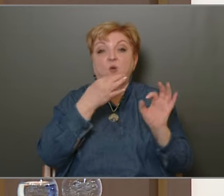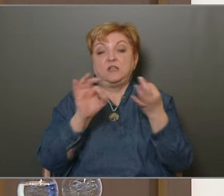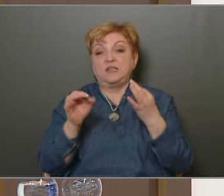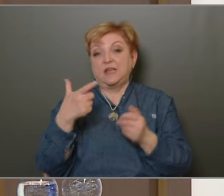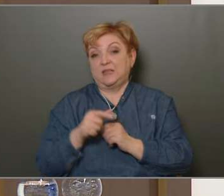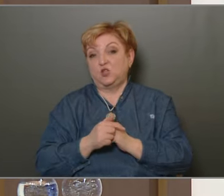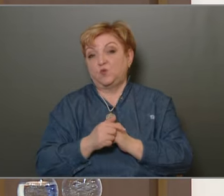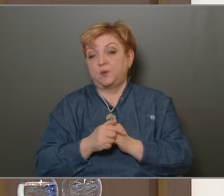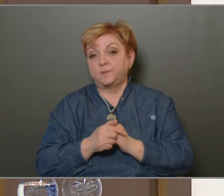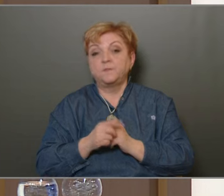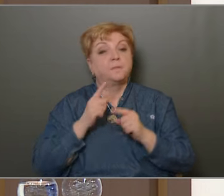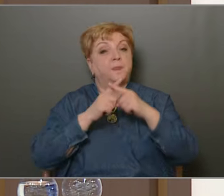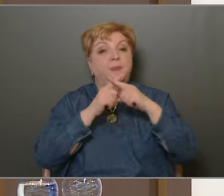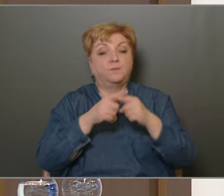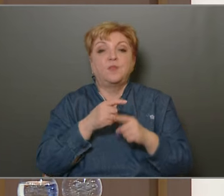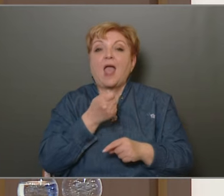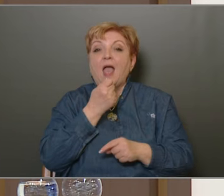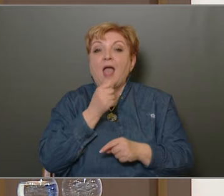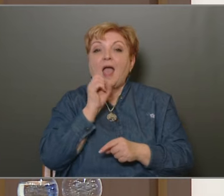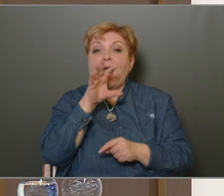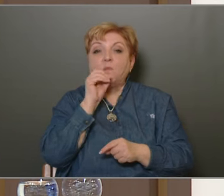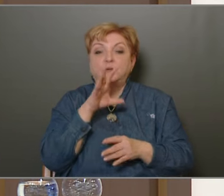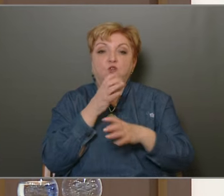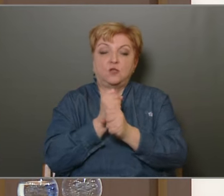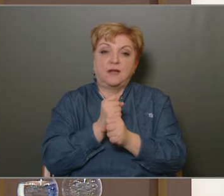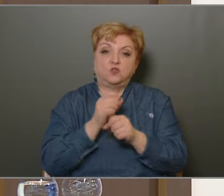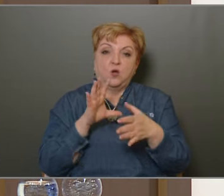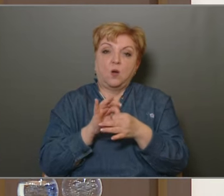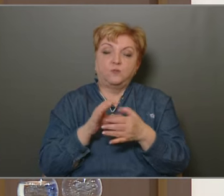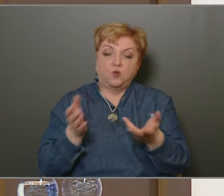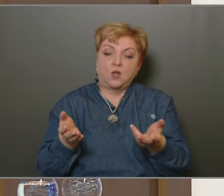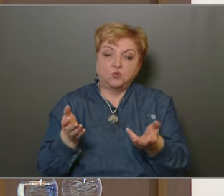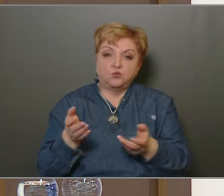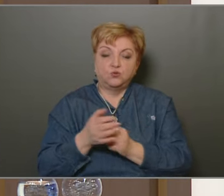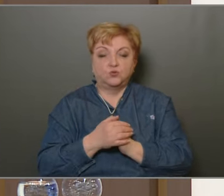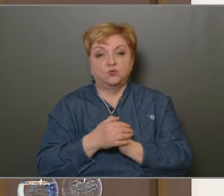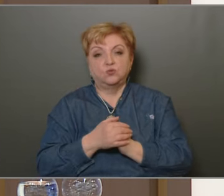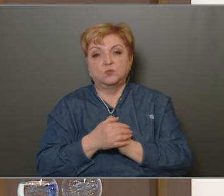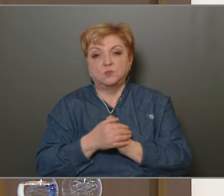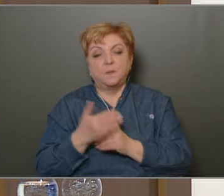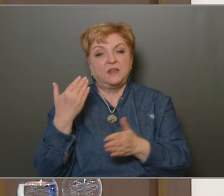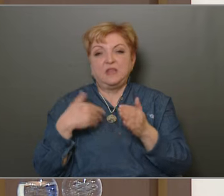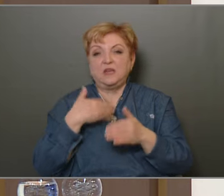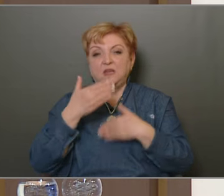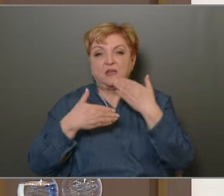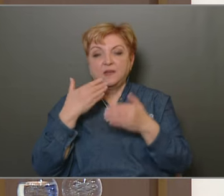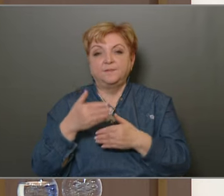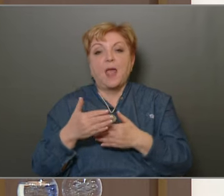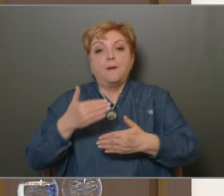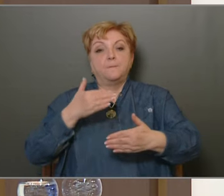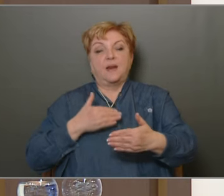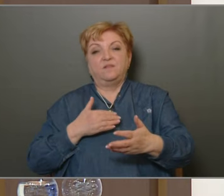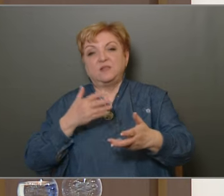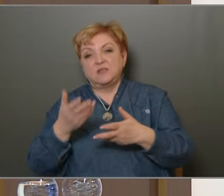Szintén állandotársalmi vita téma az ebbrendészet, ebbtartásra kapcsolatos dolgok, az ebbrendészeti tevékenységünket. Elmíteném meg, hogy itt a